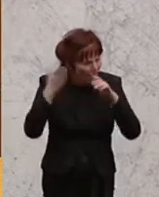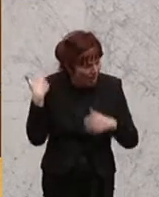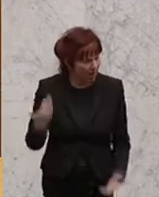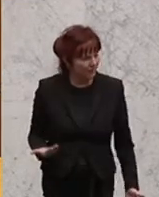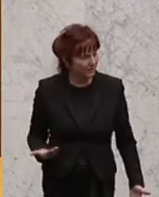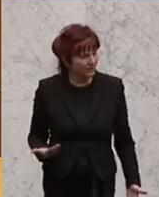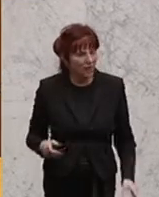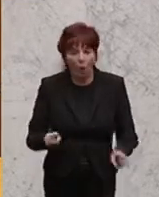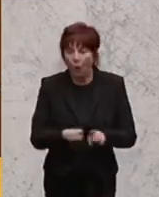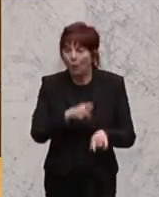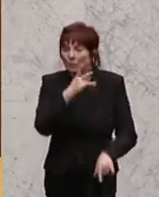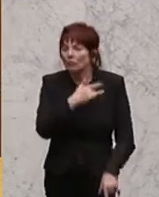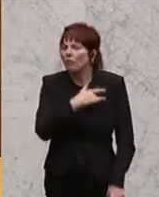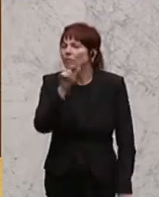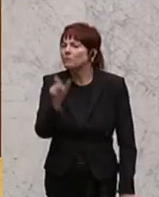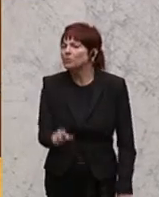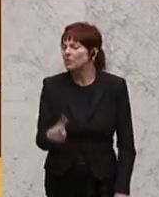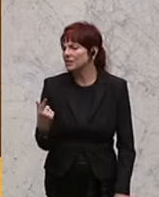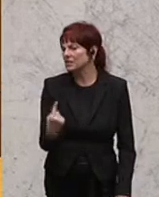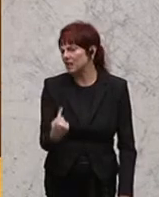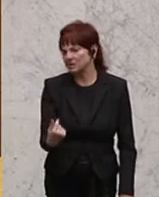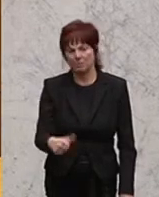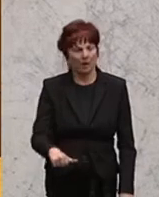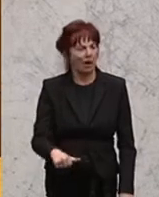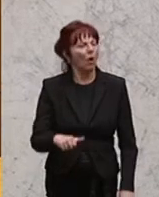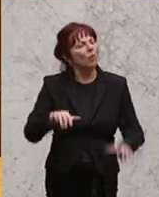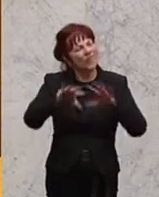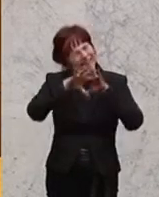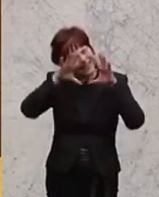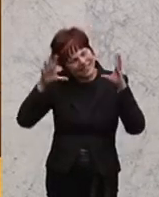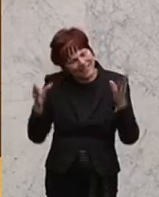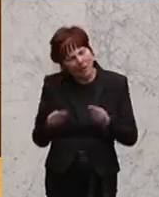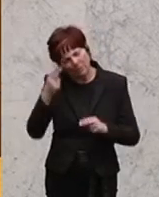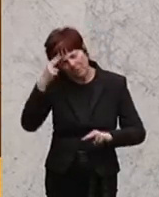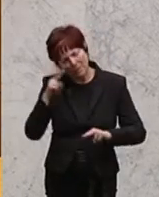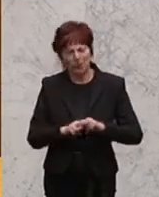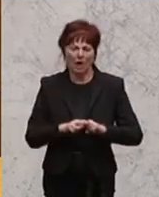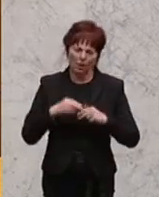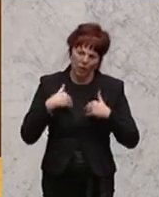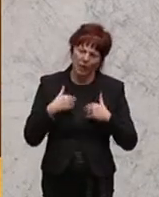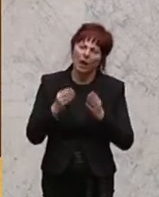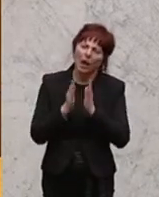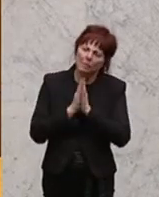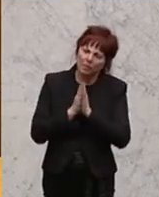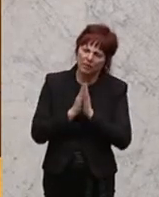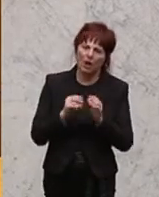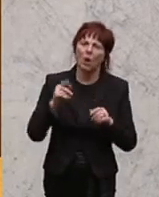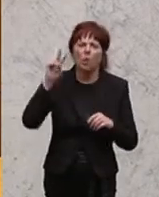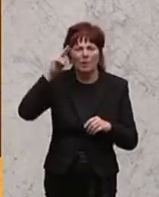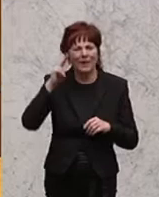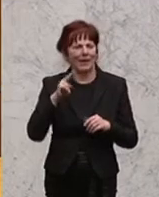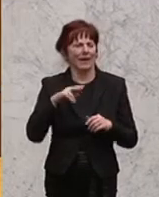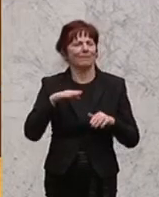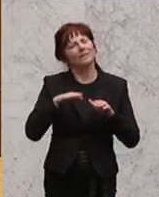Und ich glaube daher, aus der Gesamtbeurteilung heraus, lade ich Sie wirklich ein, Ihre Schritte nochmal zum Überlegen und diesem